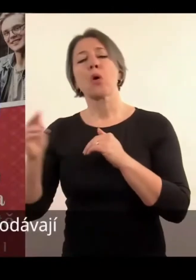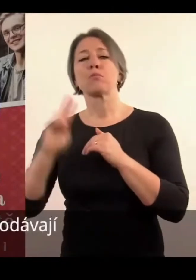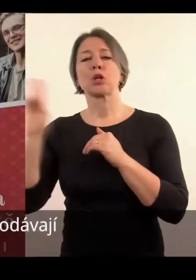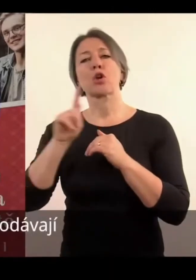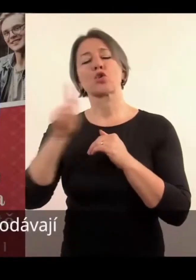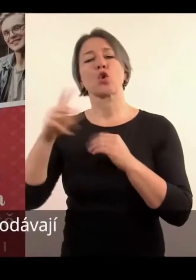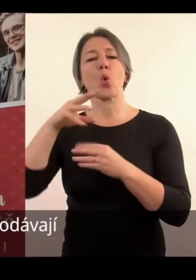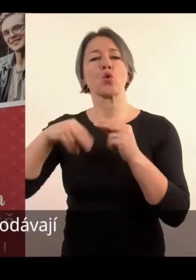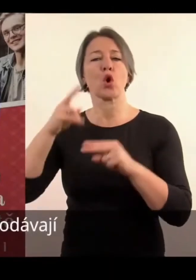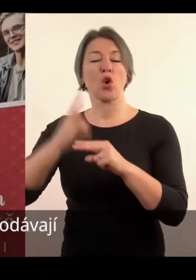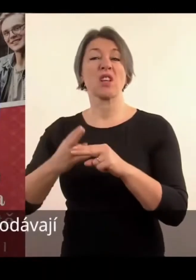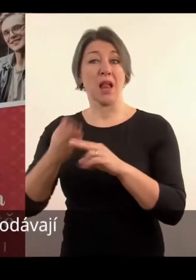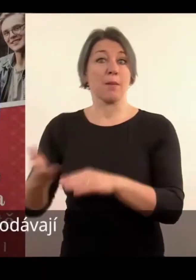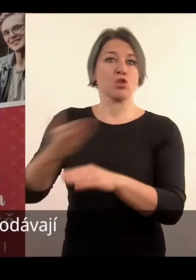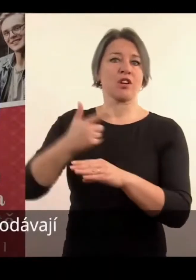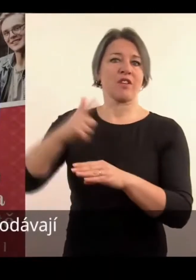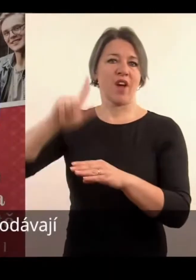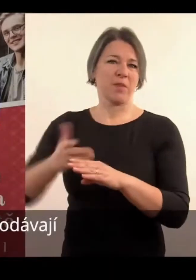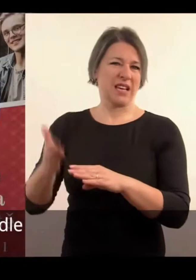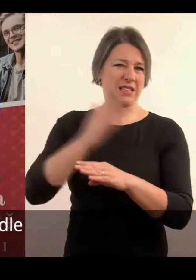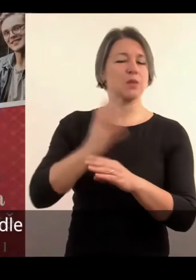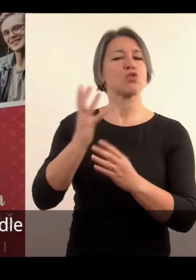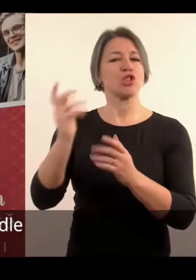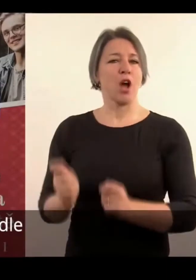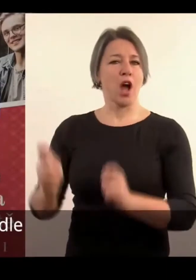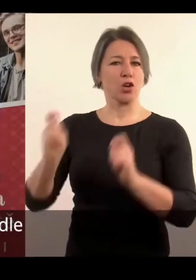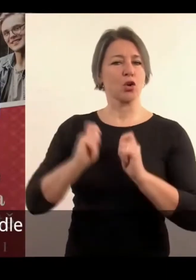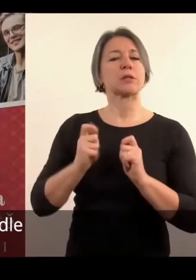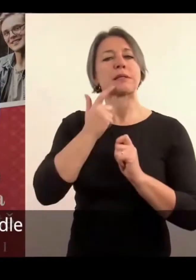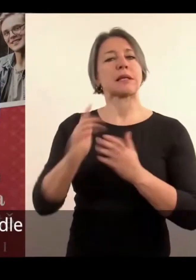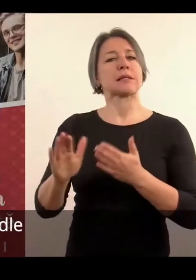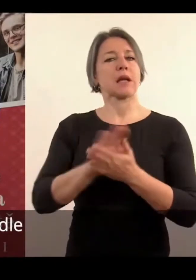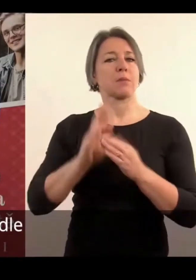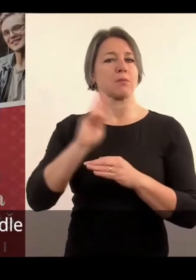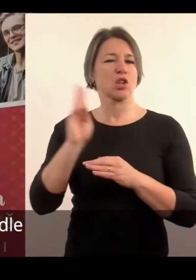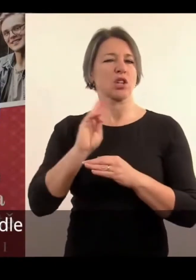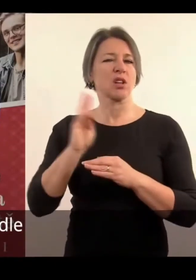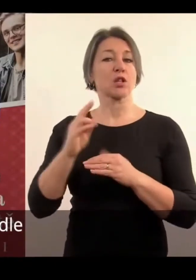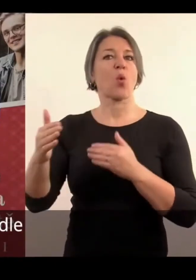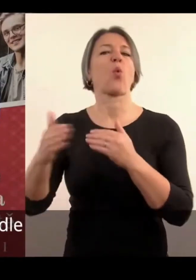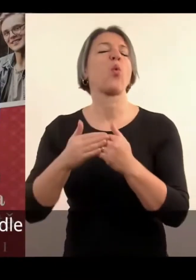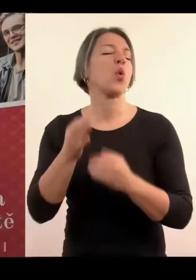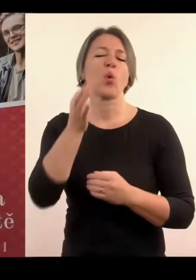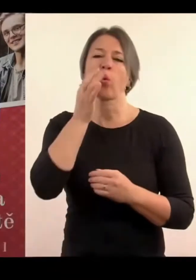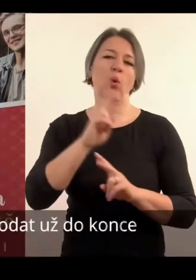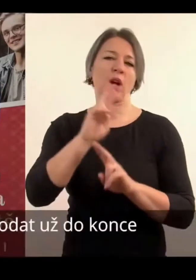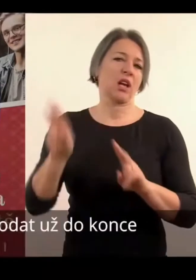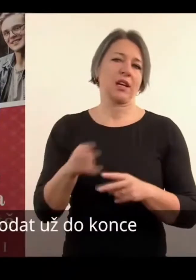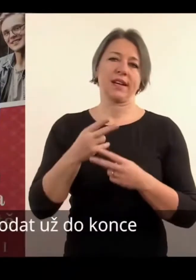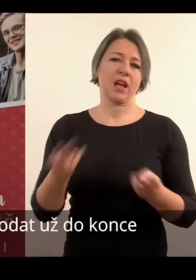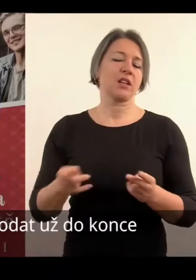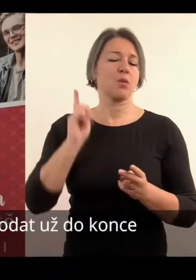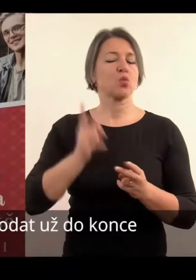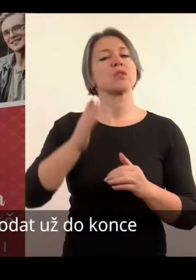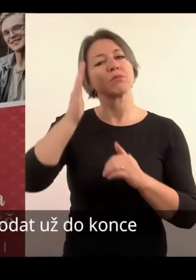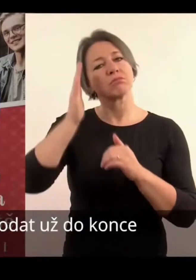podávají až do konce února nebo do konce přesna, jak to záleží na fakulty nebo na oboru, tak ta jedna přihláška